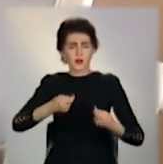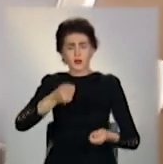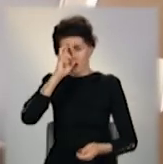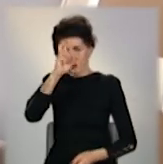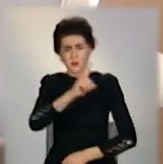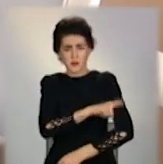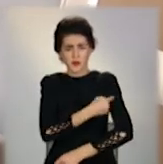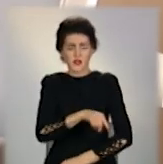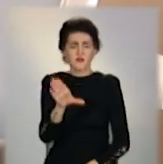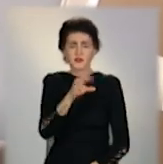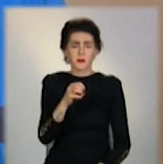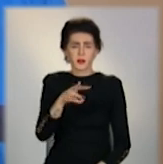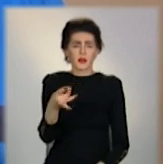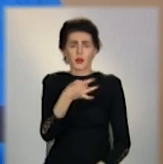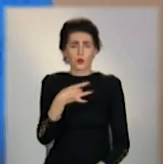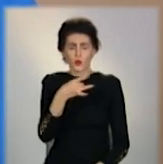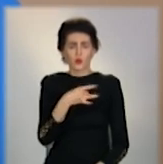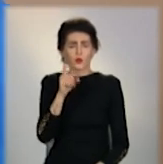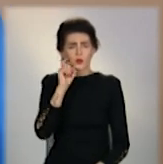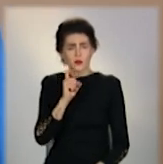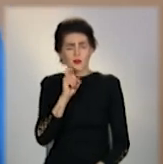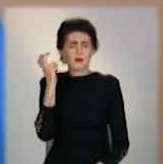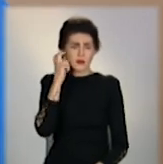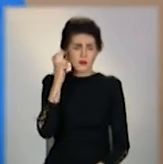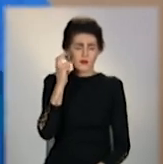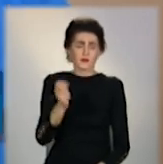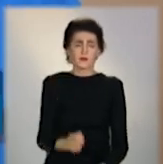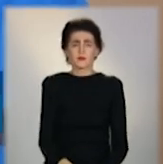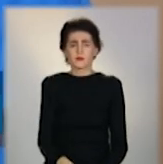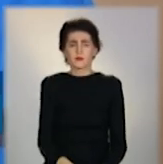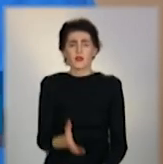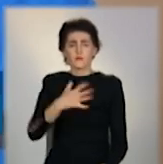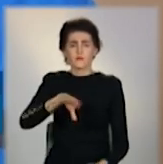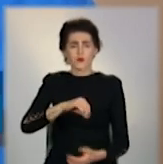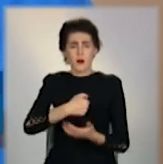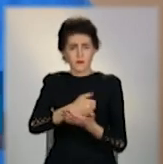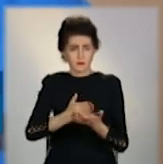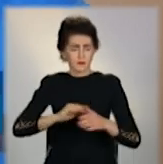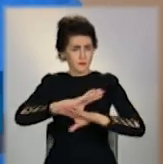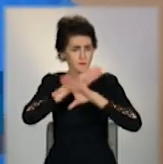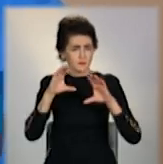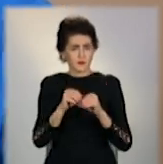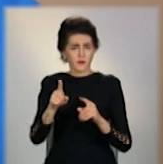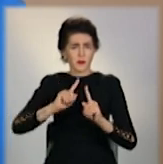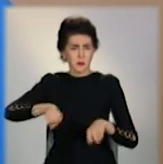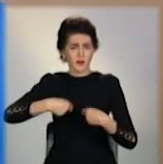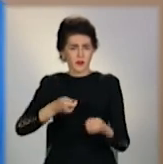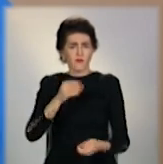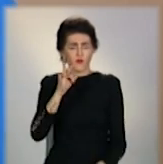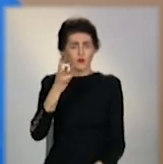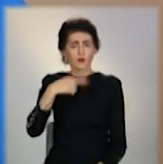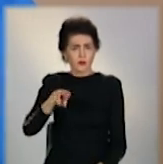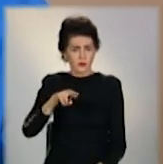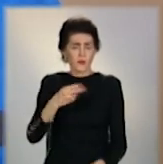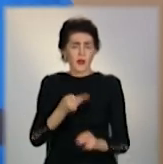регіонах України та Києві. Чим більше таких апаратів, інтелектуальних, як апарат, який передає фонд Рінату Ахметова,